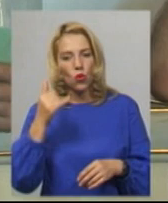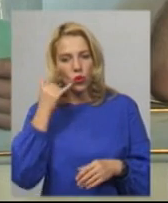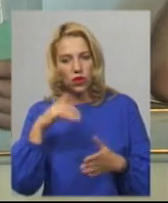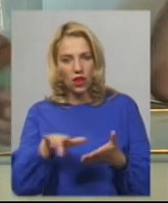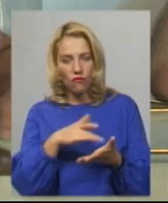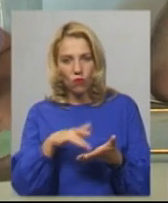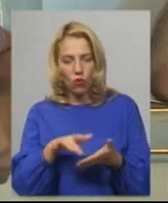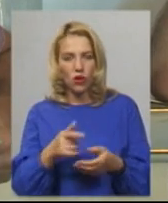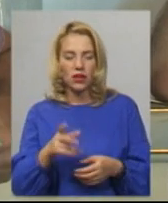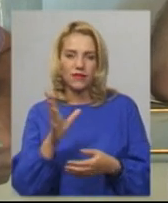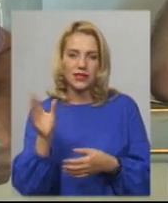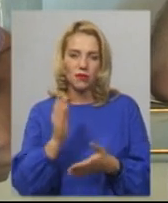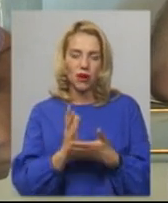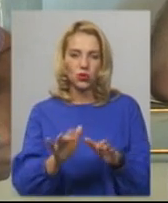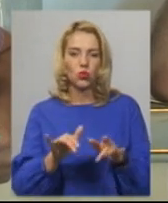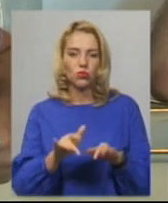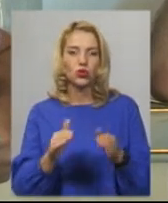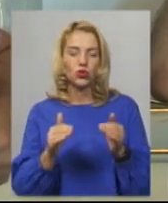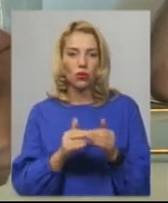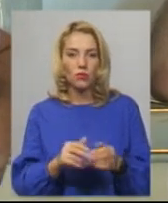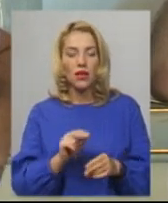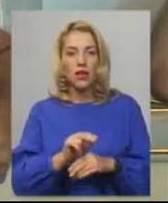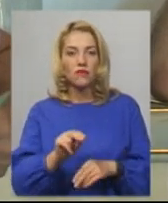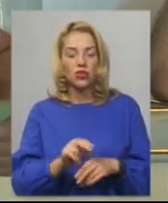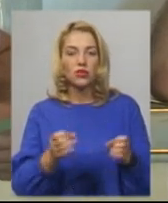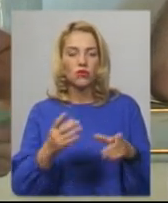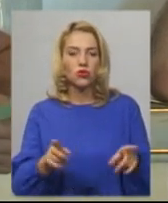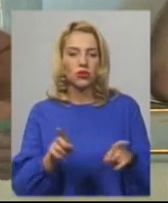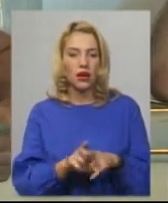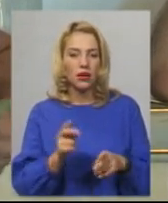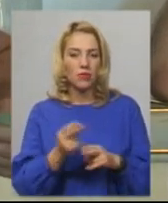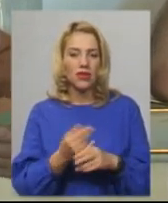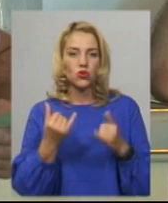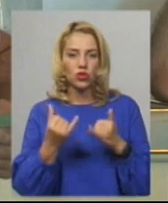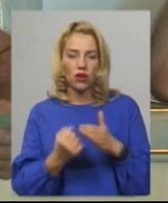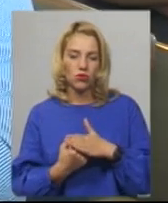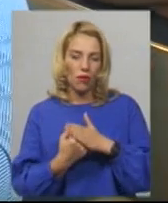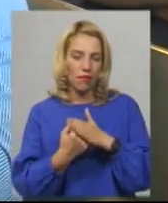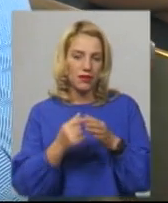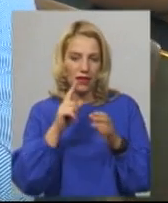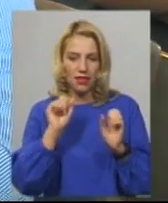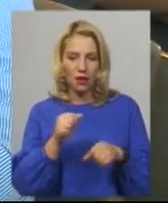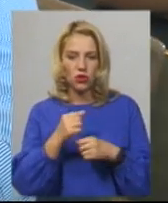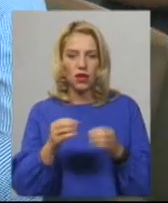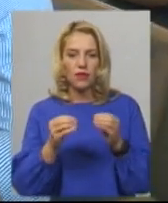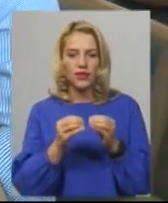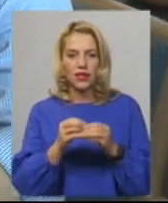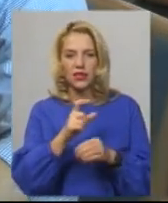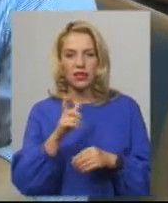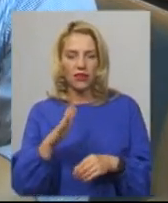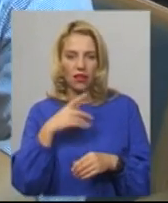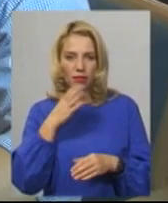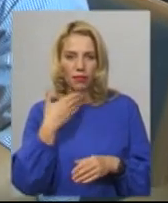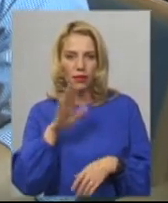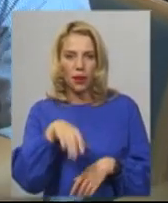мають практично комп'ютери вдома, навчити просто так без сучасної бази неможливо. Десять хвилин слухаємо, балабойську,